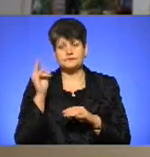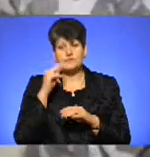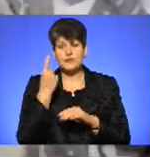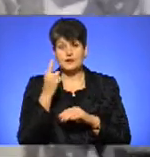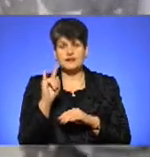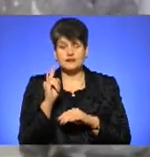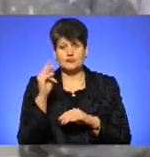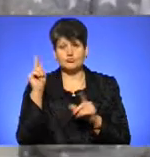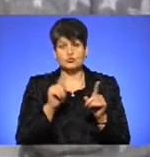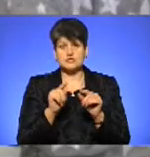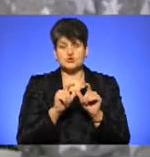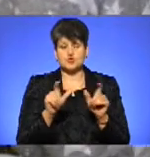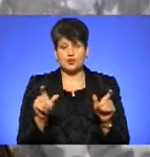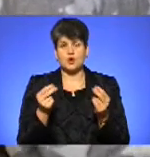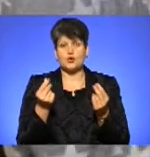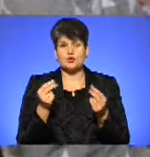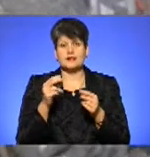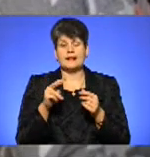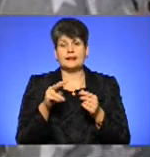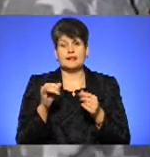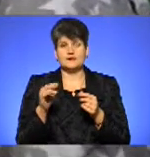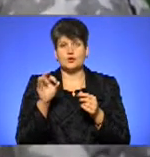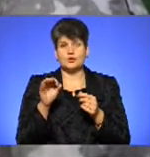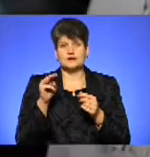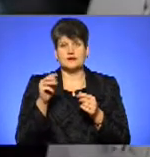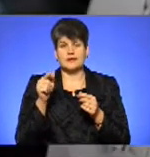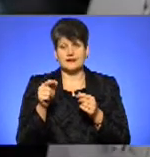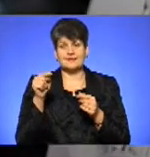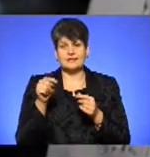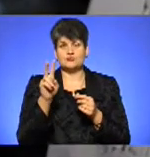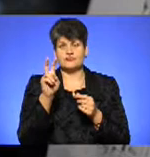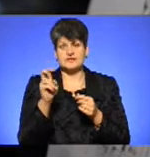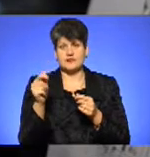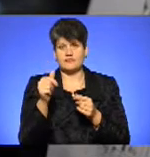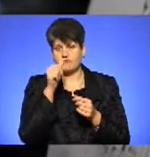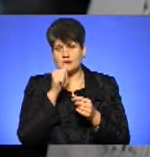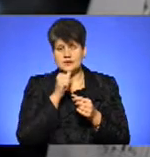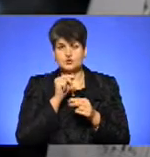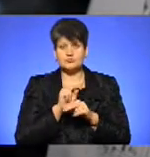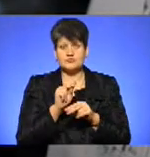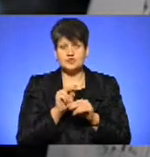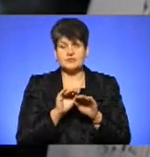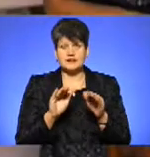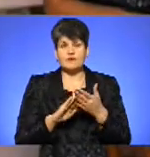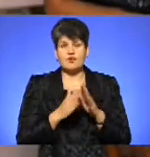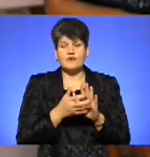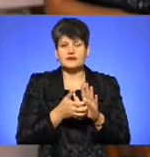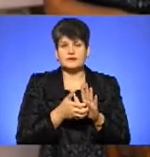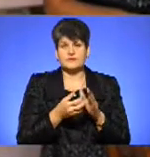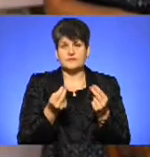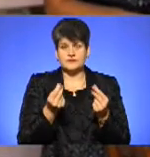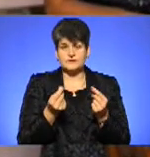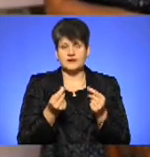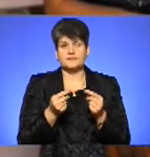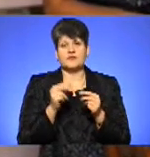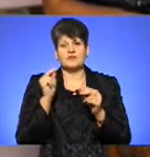дитини у музичній школі коштує Лановецькій ОТГ 1200 гривень на місяць. Аби довчити дітей в умовах недофінансування, вчителі